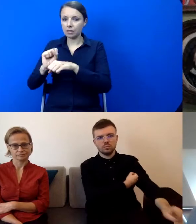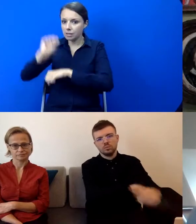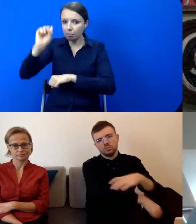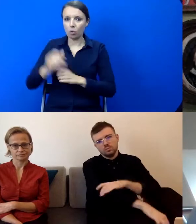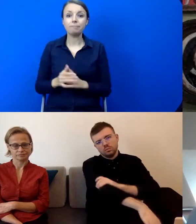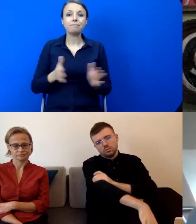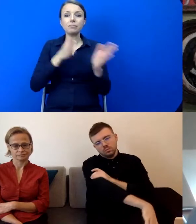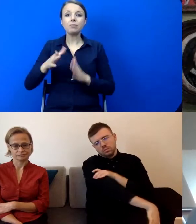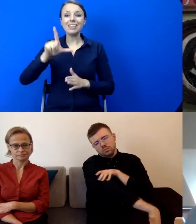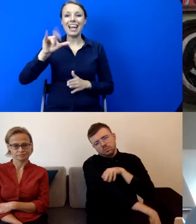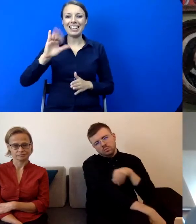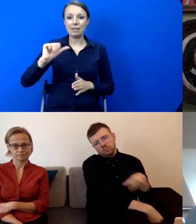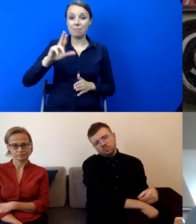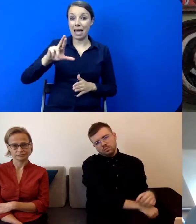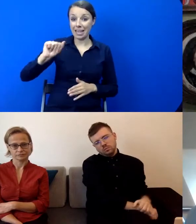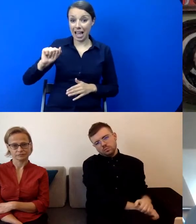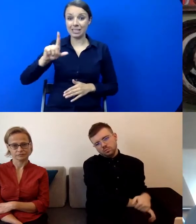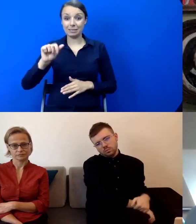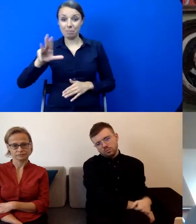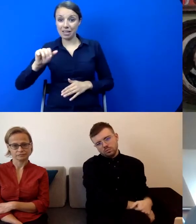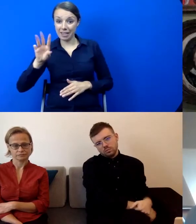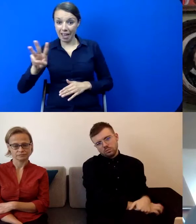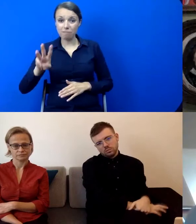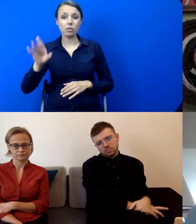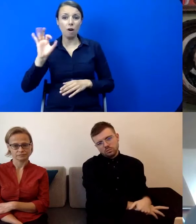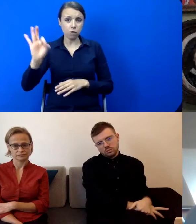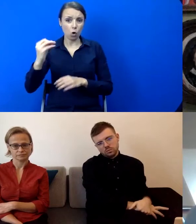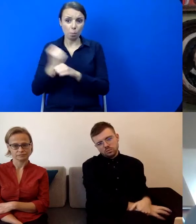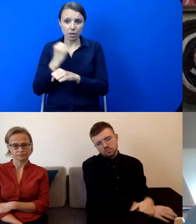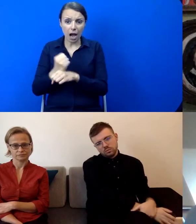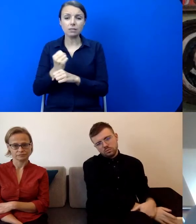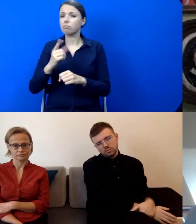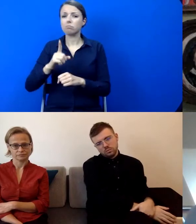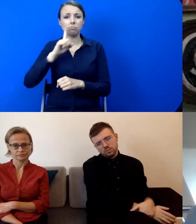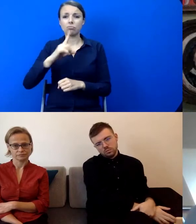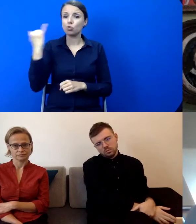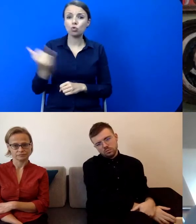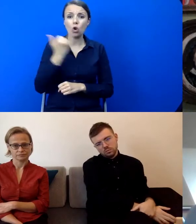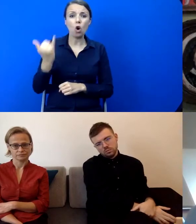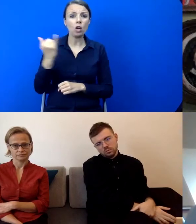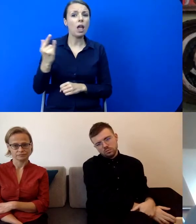Libery. i potem to cały czas już od tego momentu tą kolekcję budujemy. To oczywiście